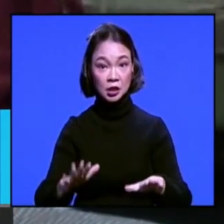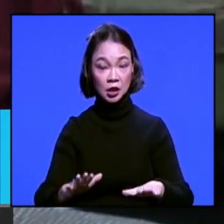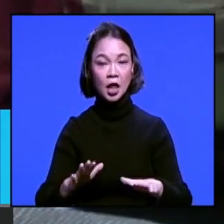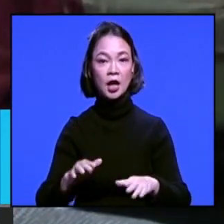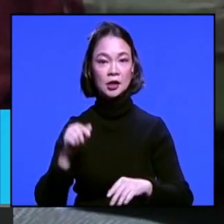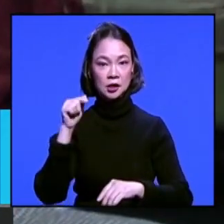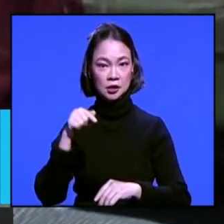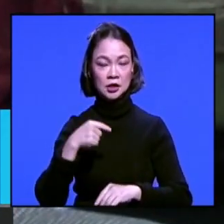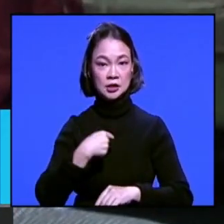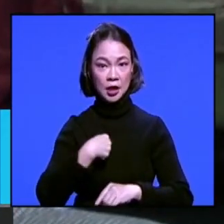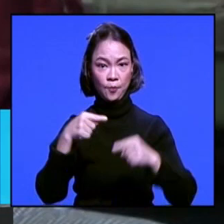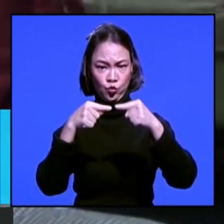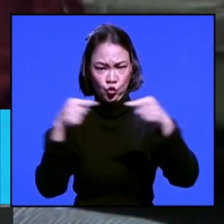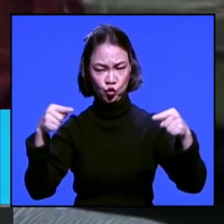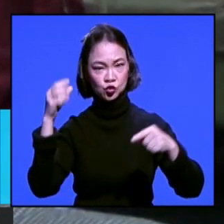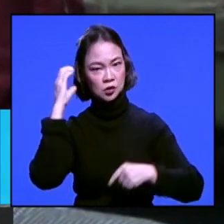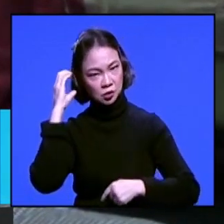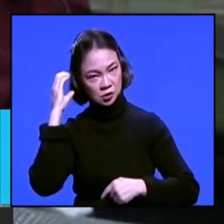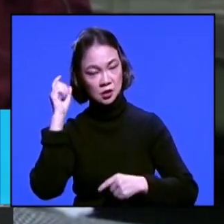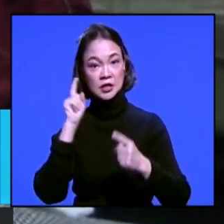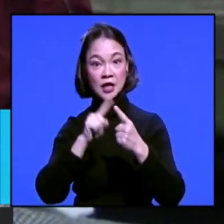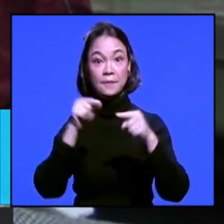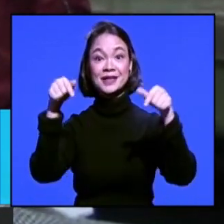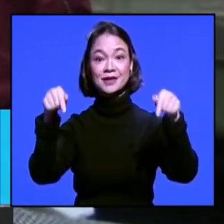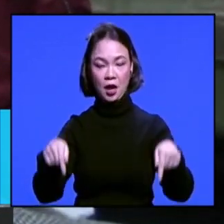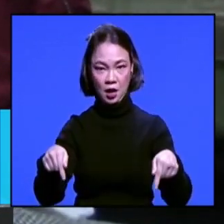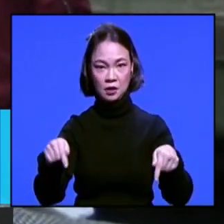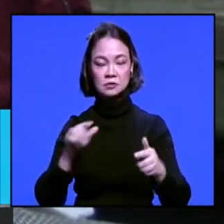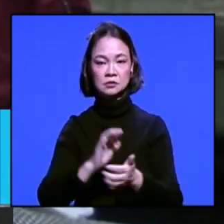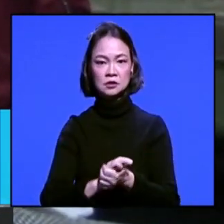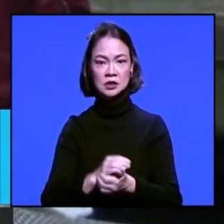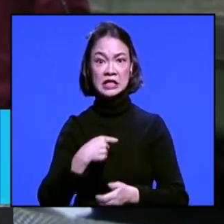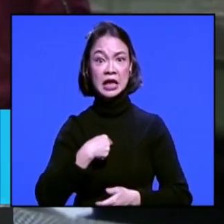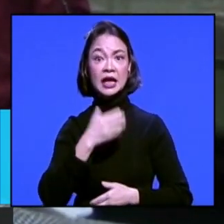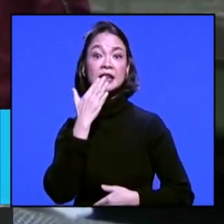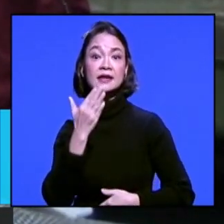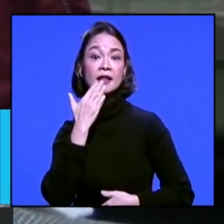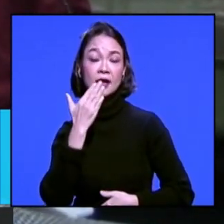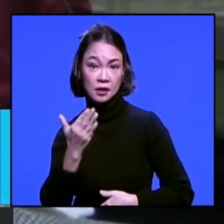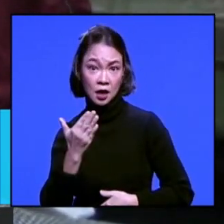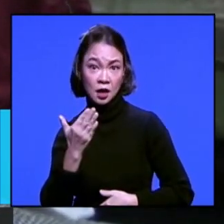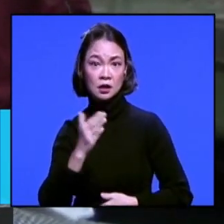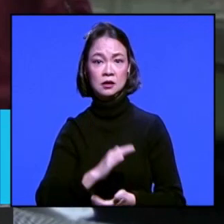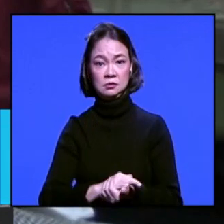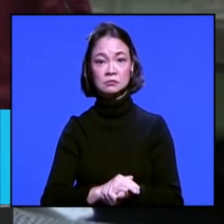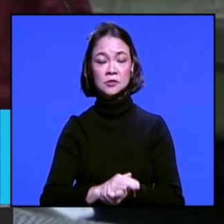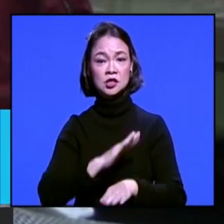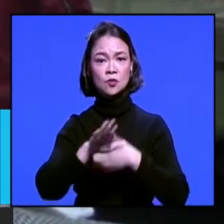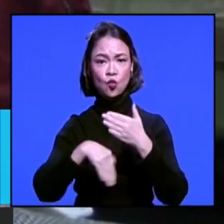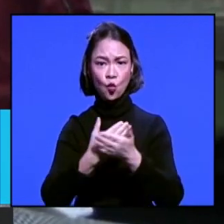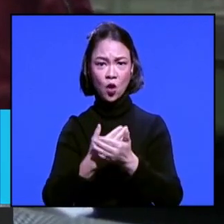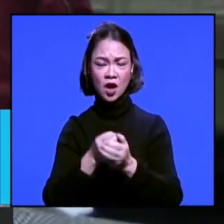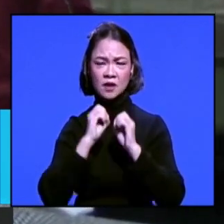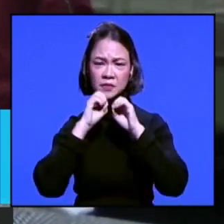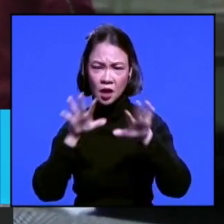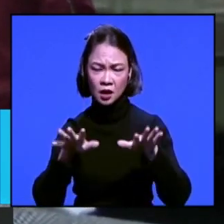saya putus kotak sampai sekarang. Nah, tanya-tanya semuanya menjawab sama,